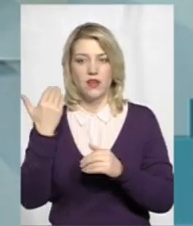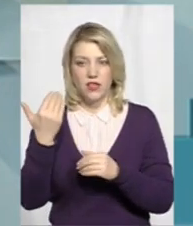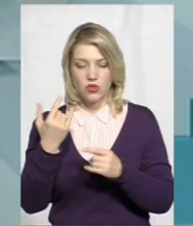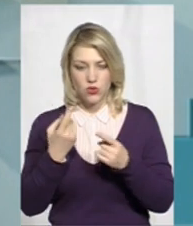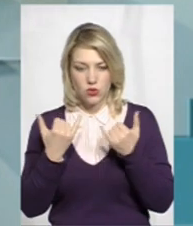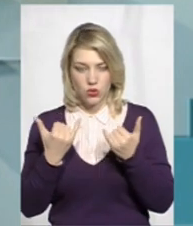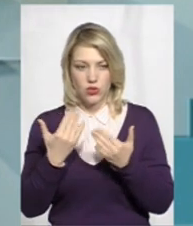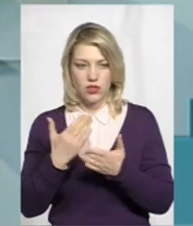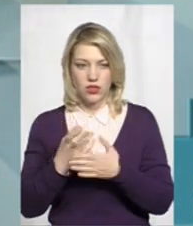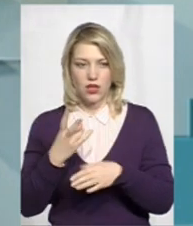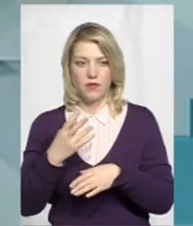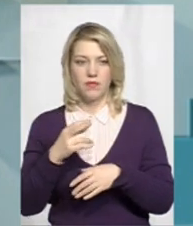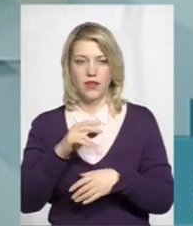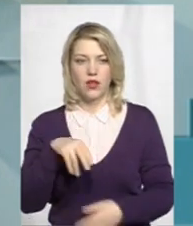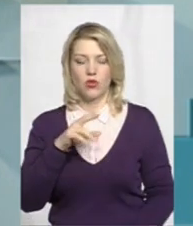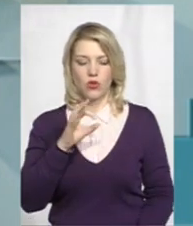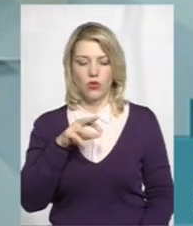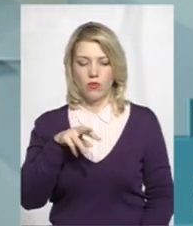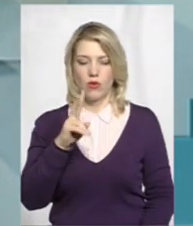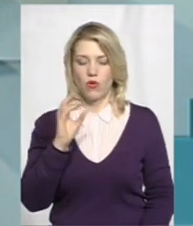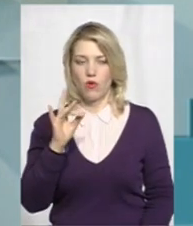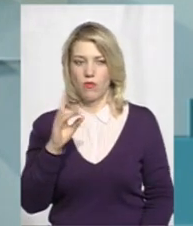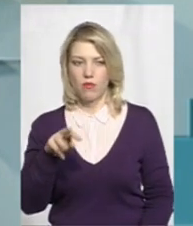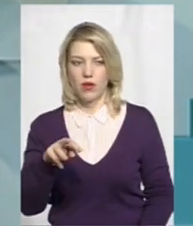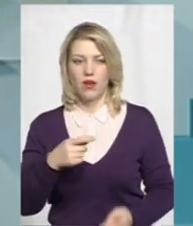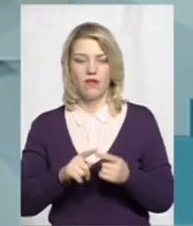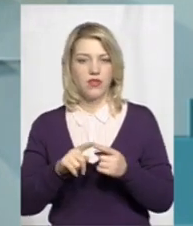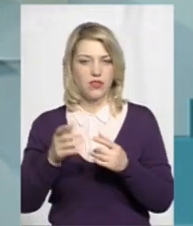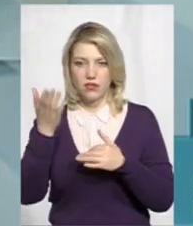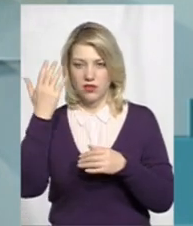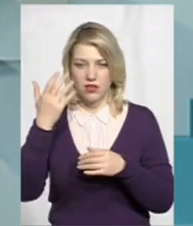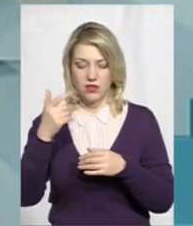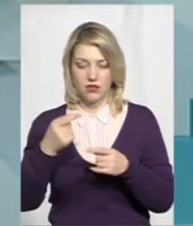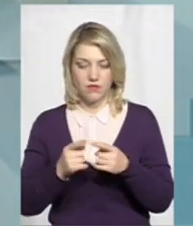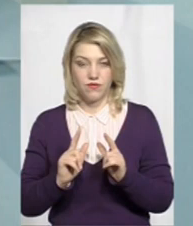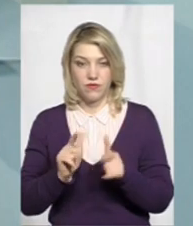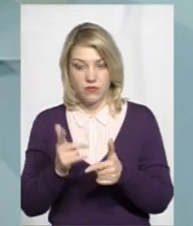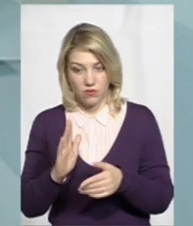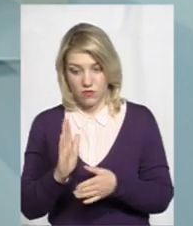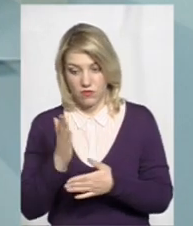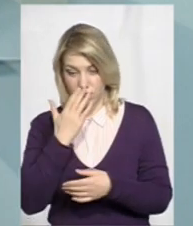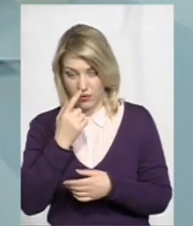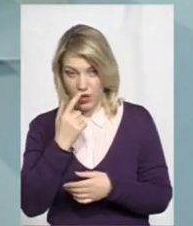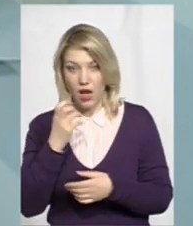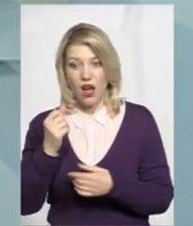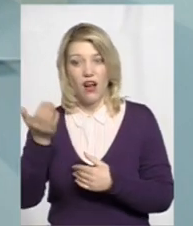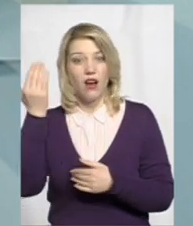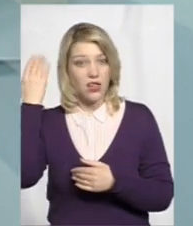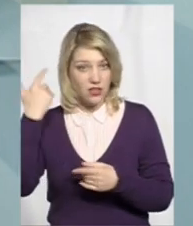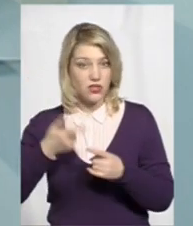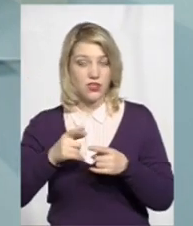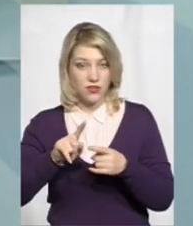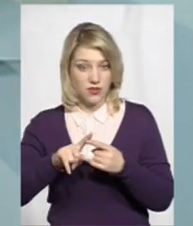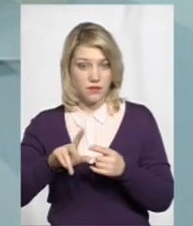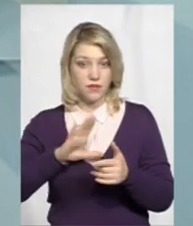є, ну, не при думкому він зруйнувався, а за багато-багато років. А на сьогодні, як би сказати, у